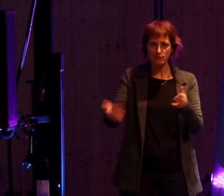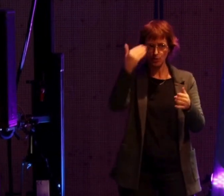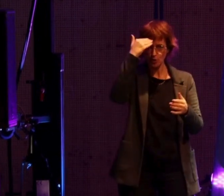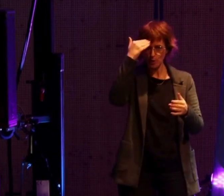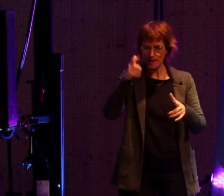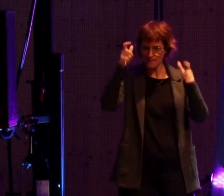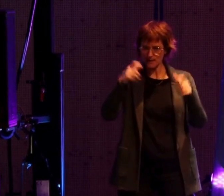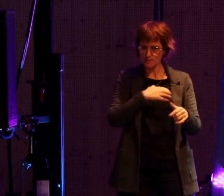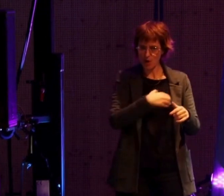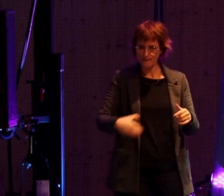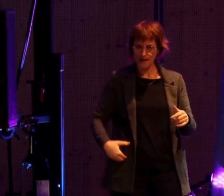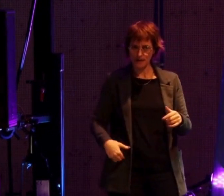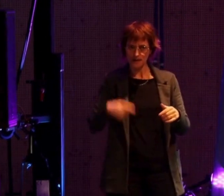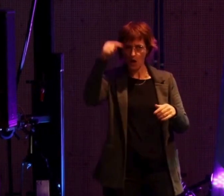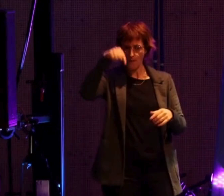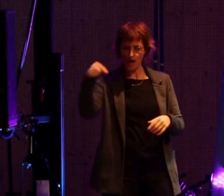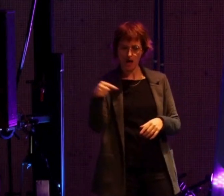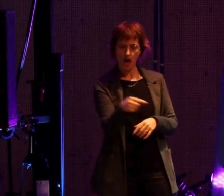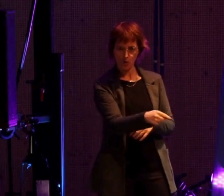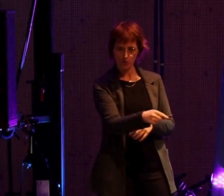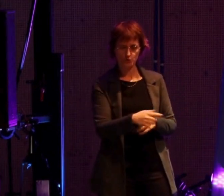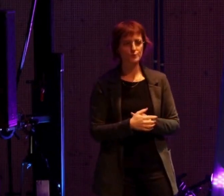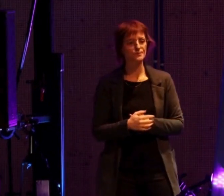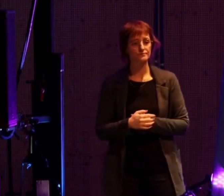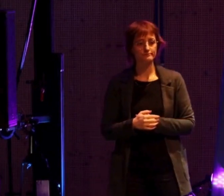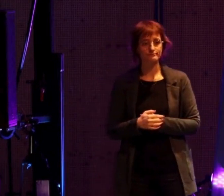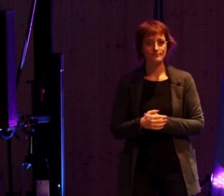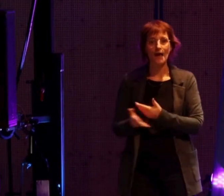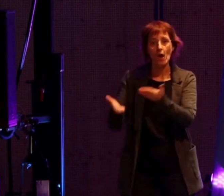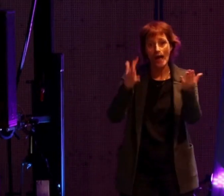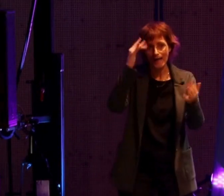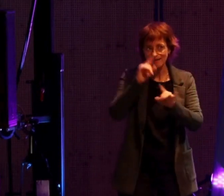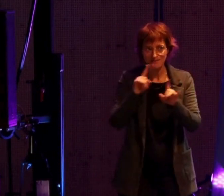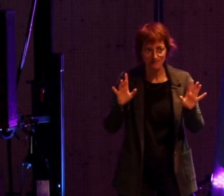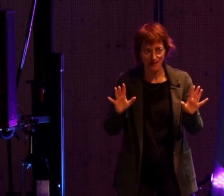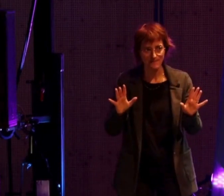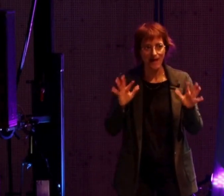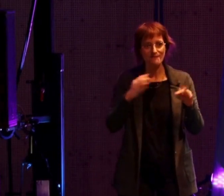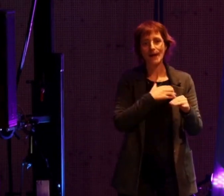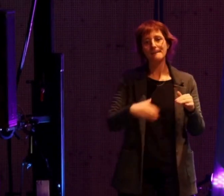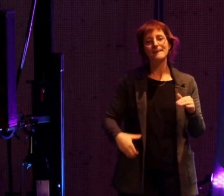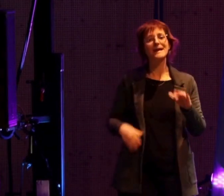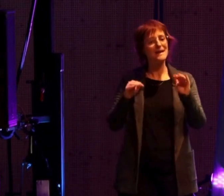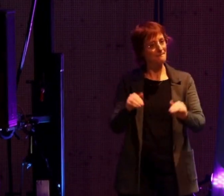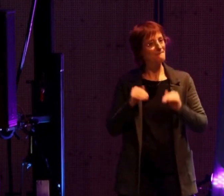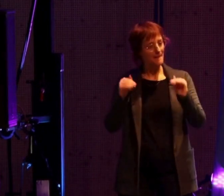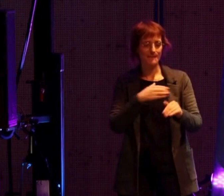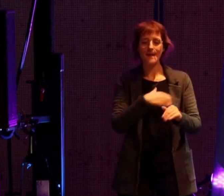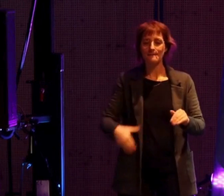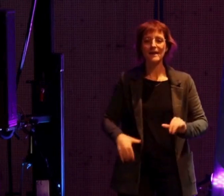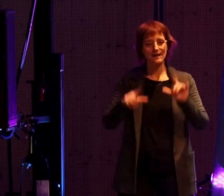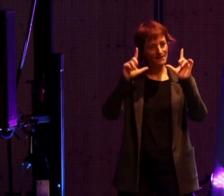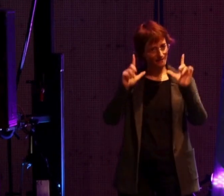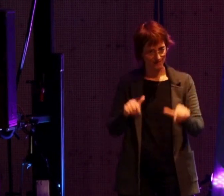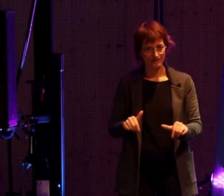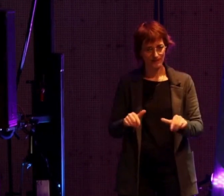l'hôtel de ville en bas à gauche. Eh bien, je vous rassurez-vous, la mairie sera toujours la mairie et